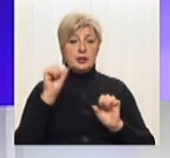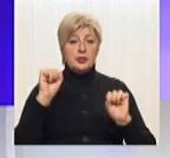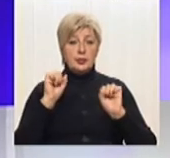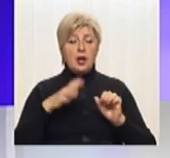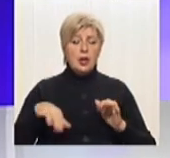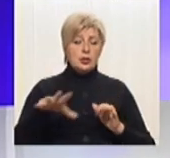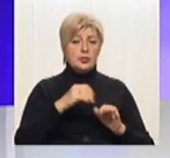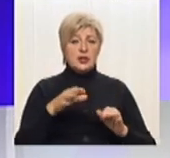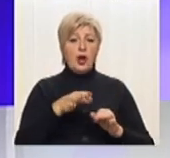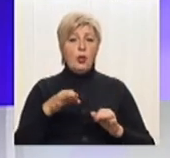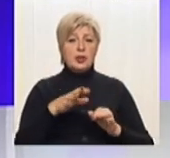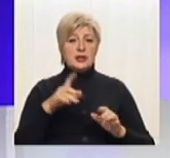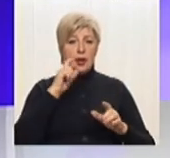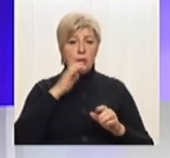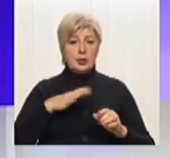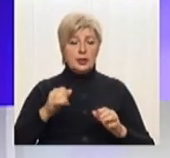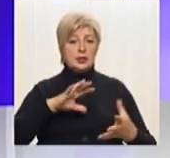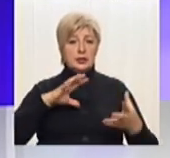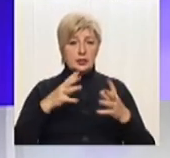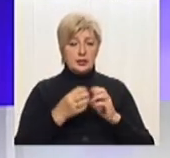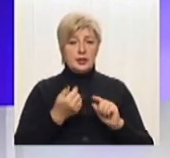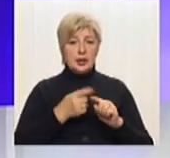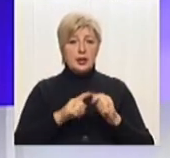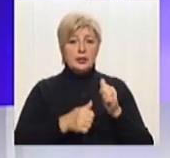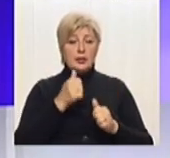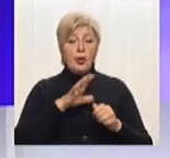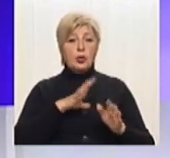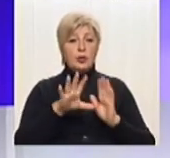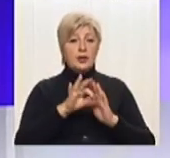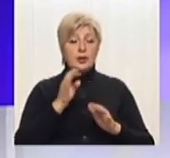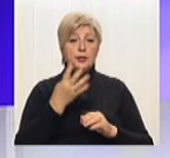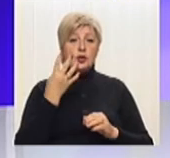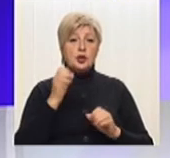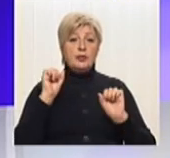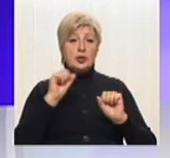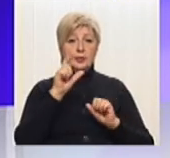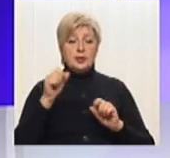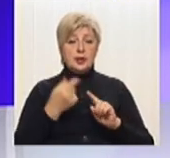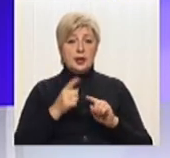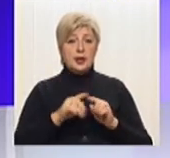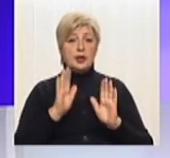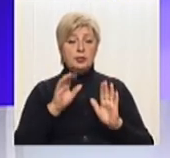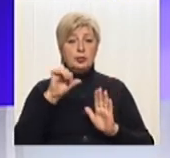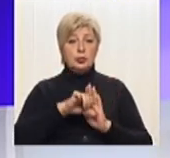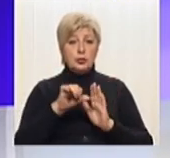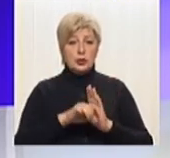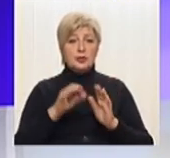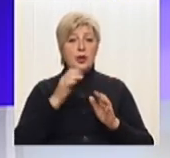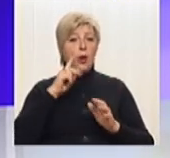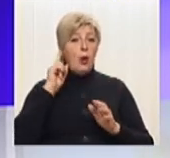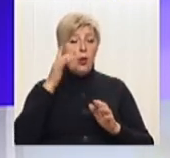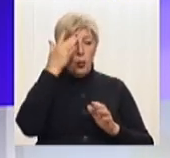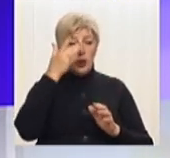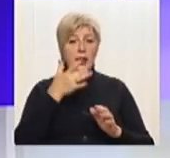областей України. За результатами цих змагань було відібрано четверо спортсменів, які братимуть участь у літніх юнацьких олімпійських іграх,